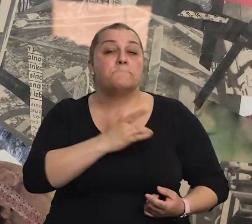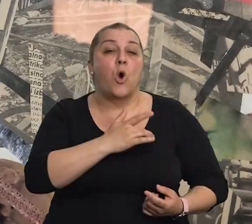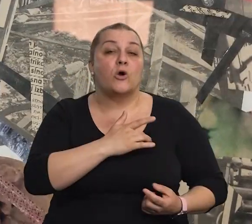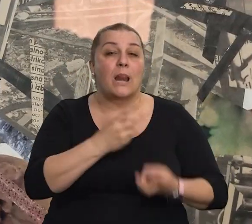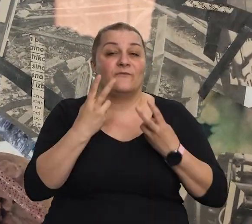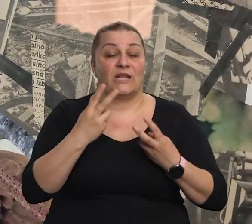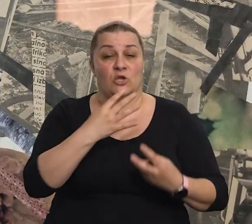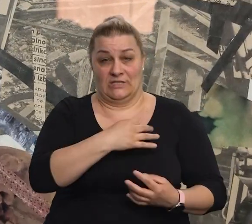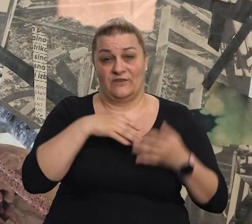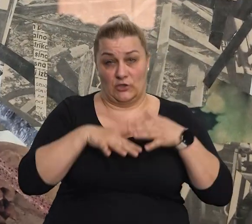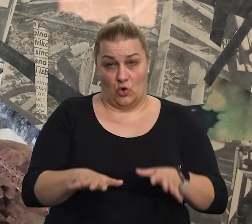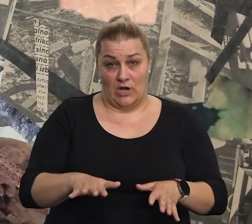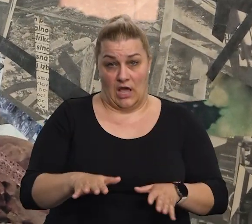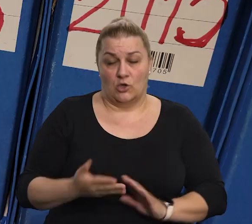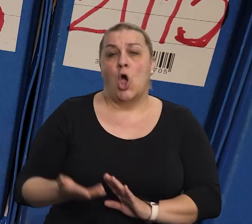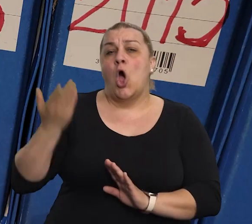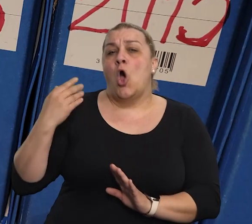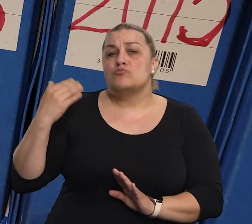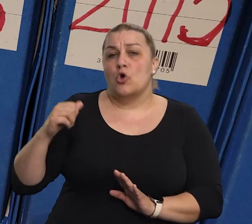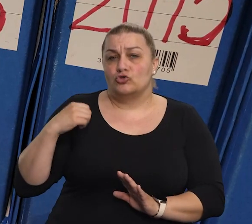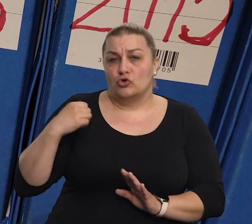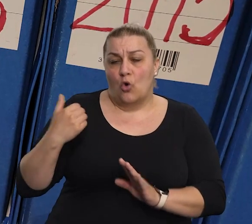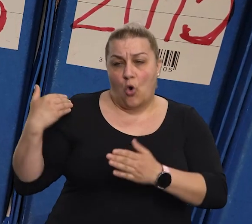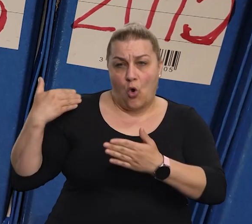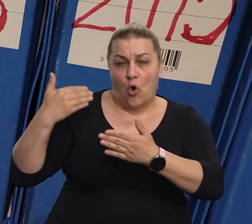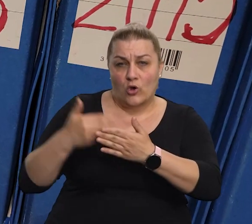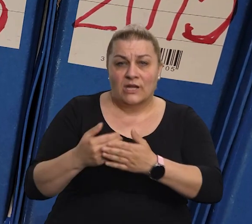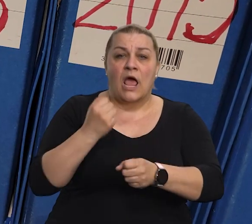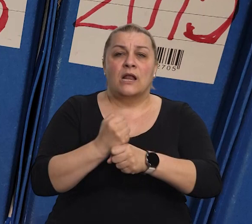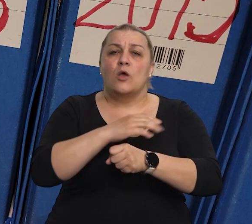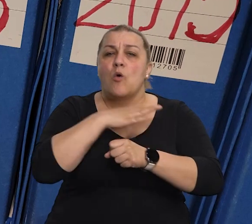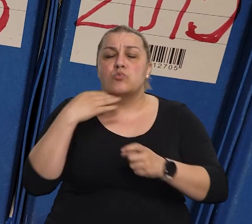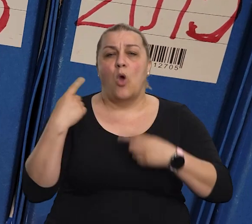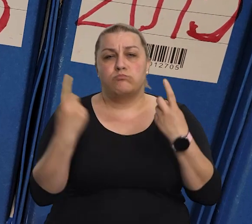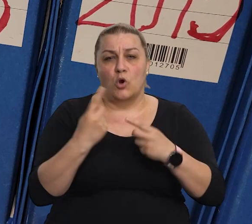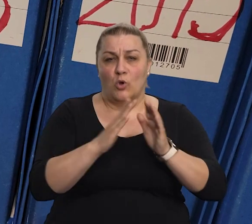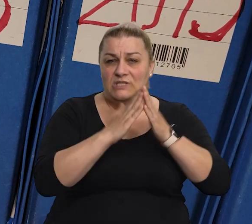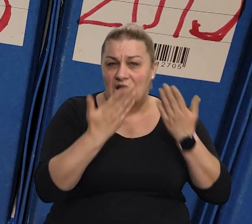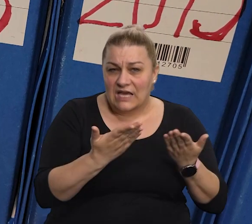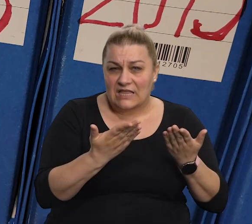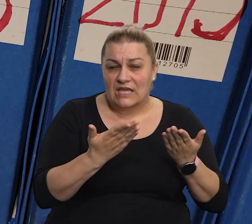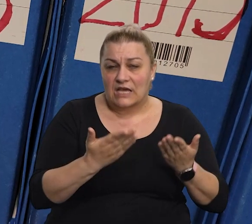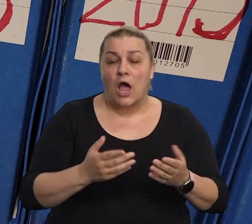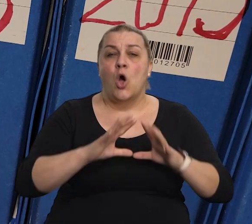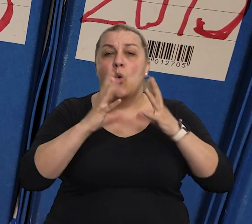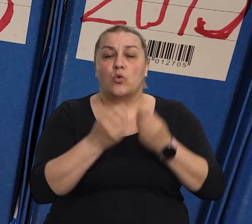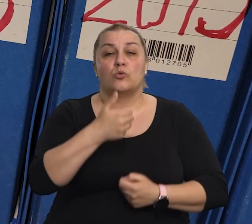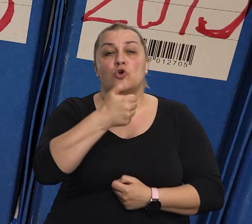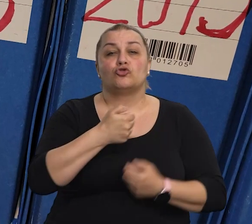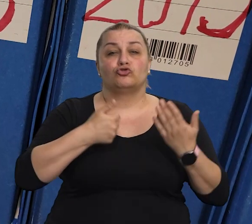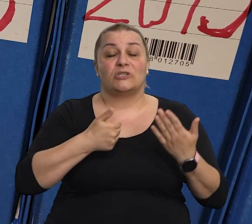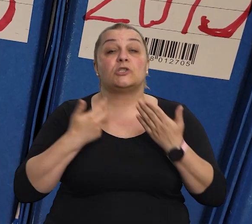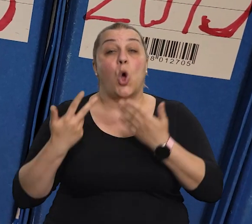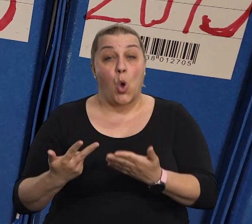hrvatskog naroda. Zbor je u protaklim godinama ostvario toliko uspješnih promocija knjiga i zbirki pjesama do sada, ukupno 168